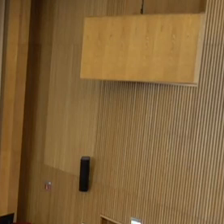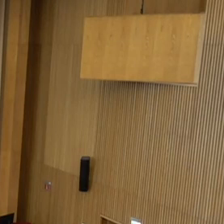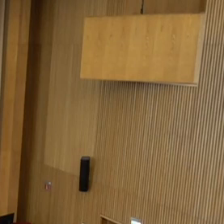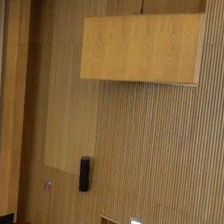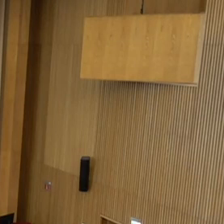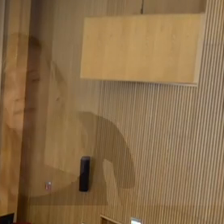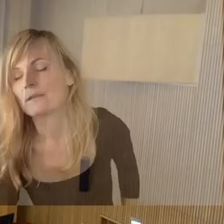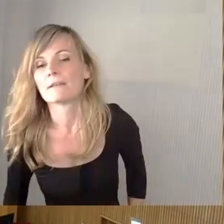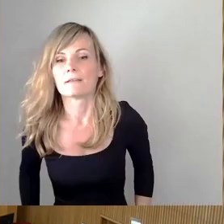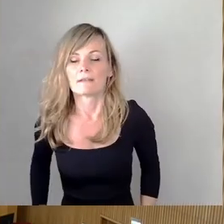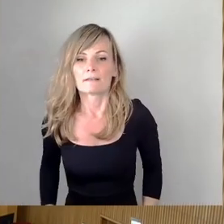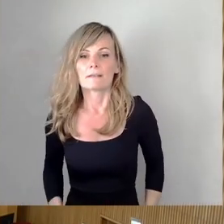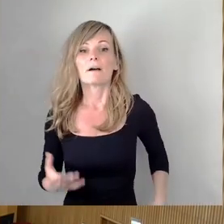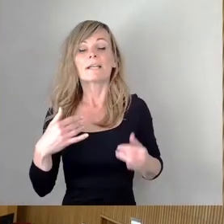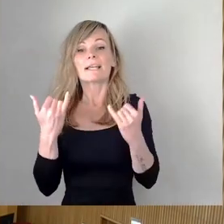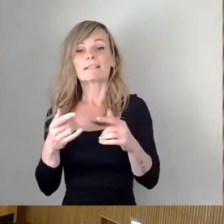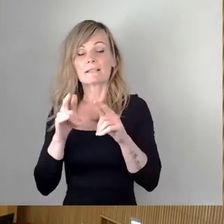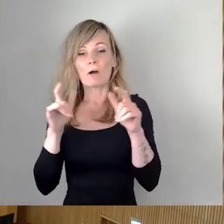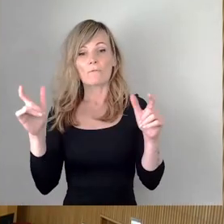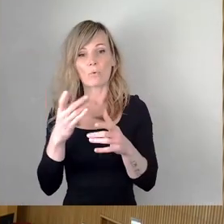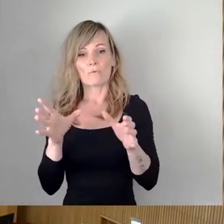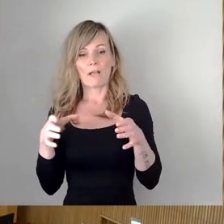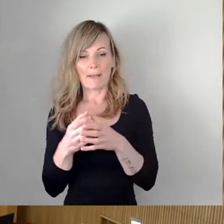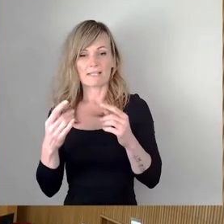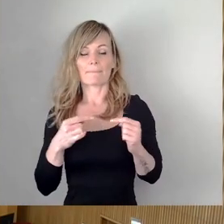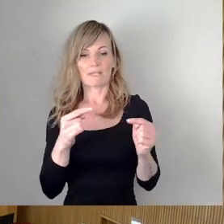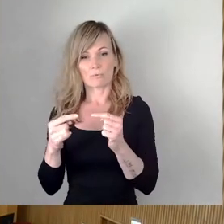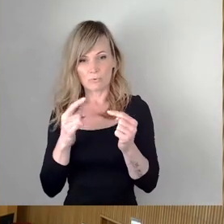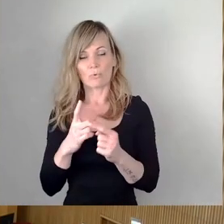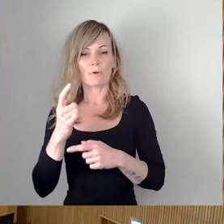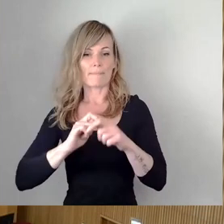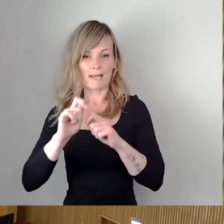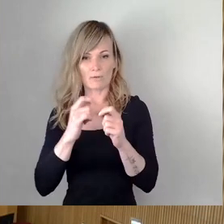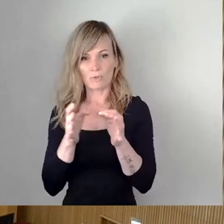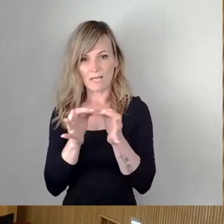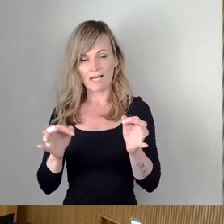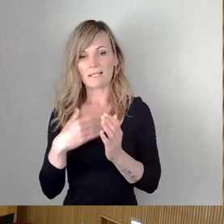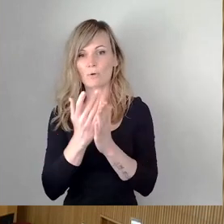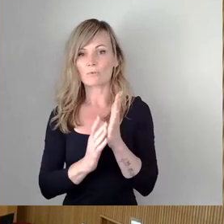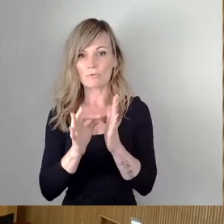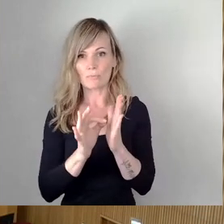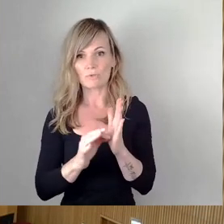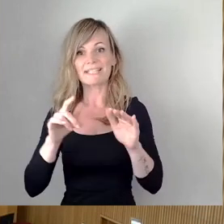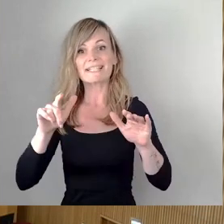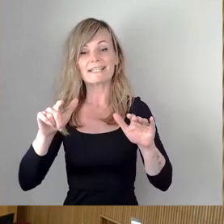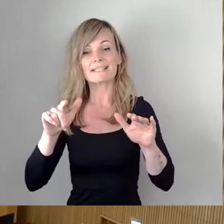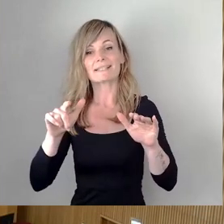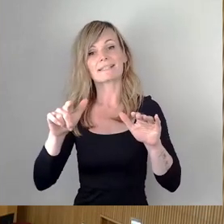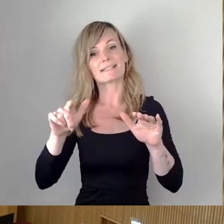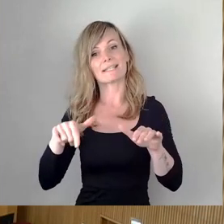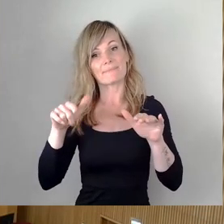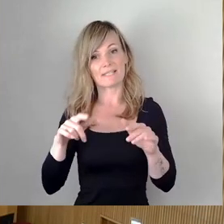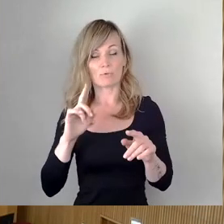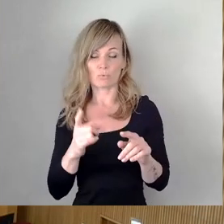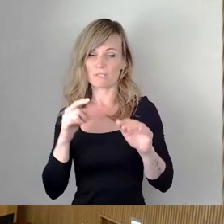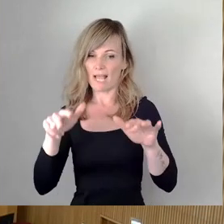In gemeinsamer Diskussion und Behandlung die Tagesordnungspunkte 17 und 18.